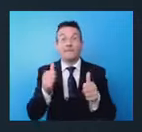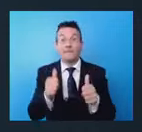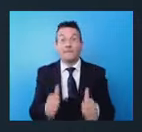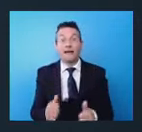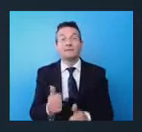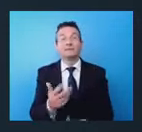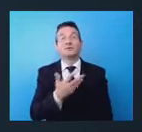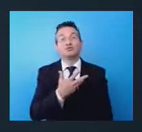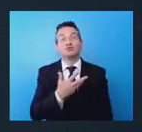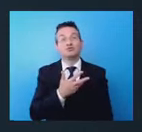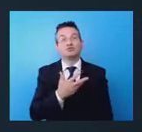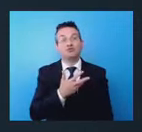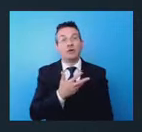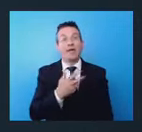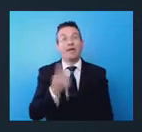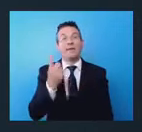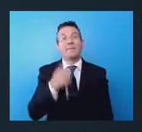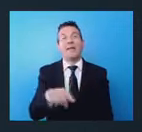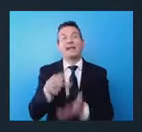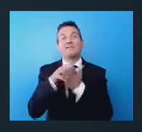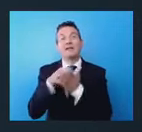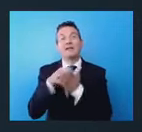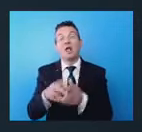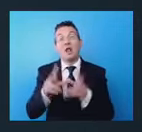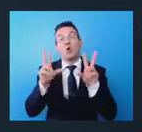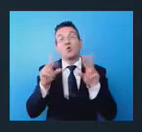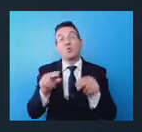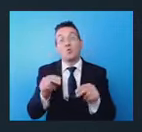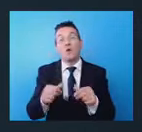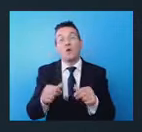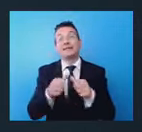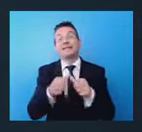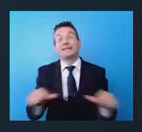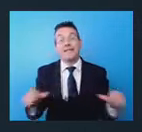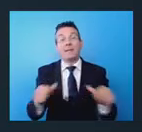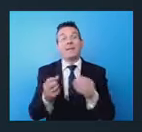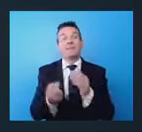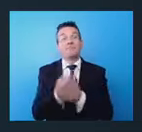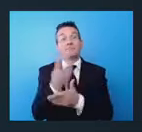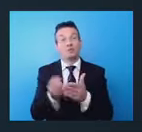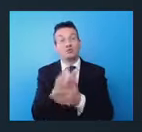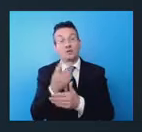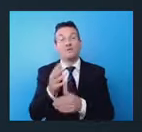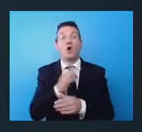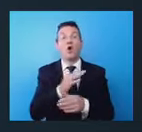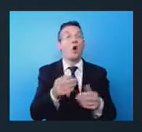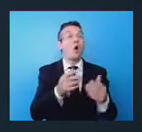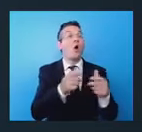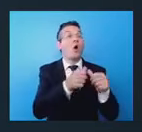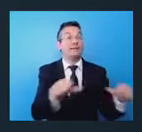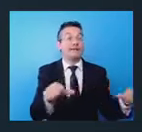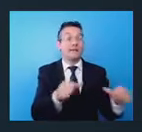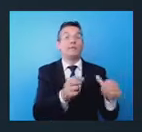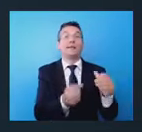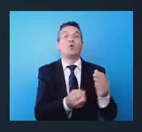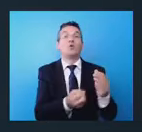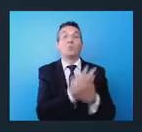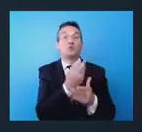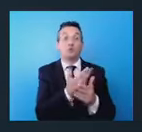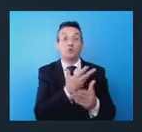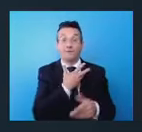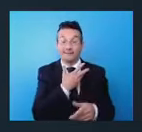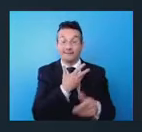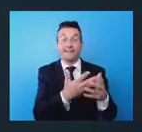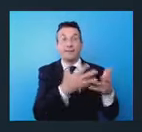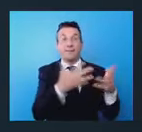nuovi insediamenti produttivi o ampliamento degli insediamenti produttivi esistenti. Una linea che va di pari